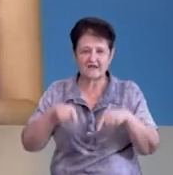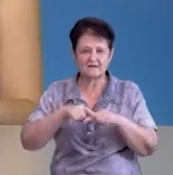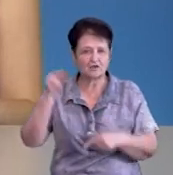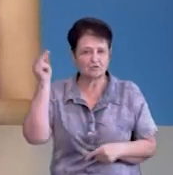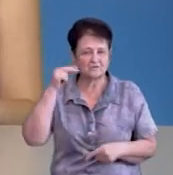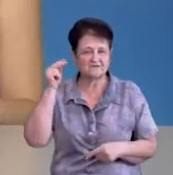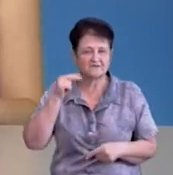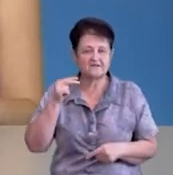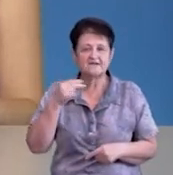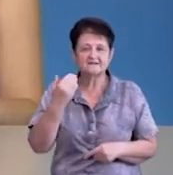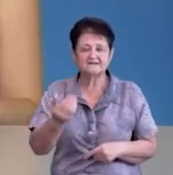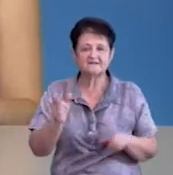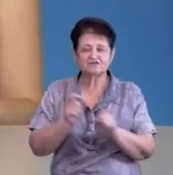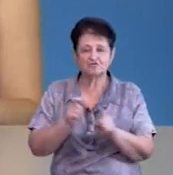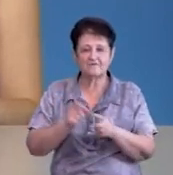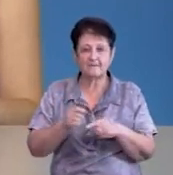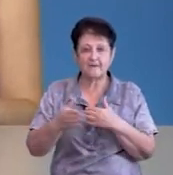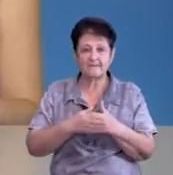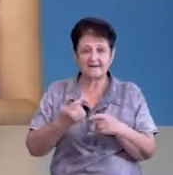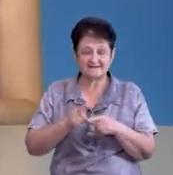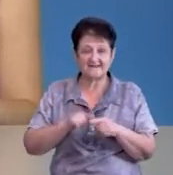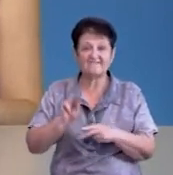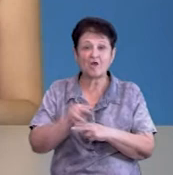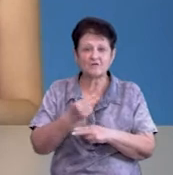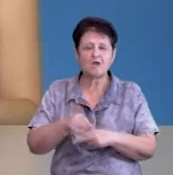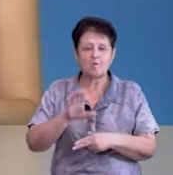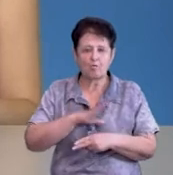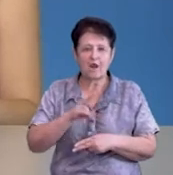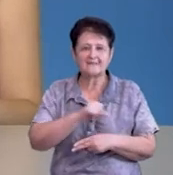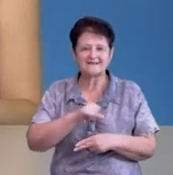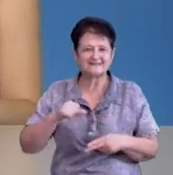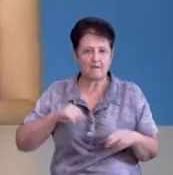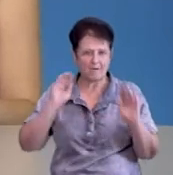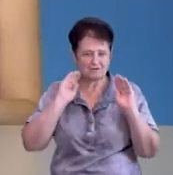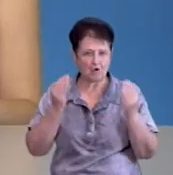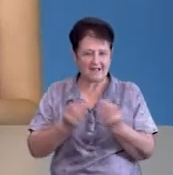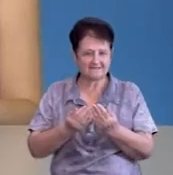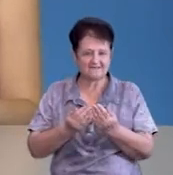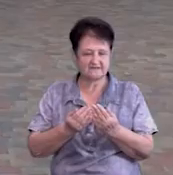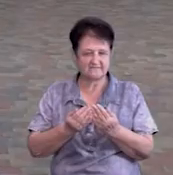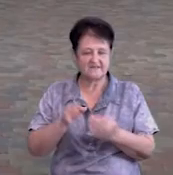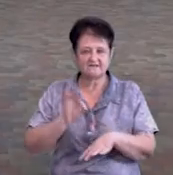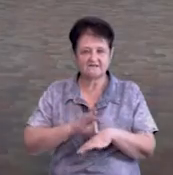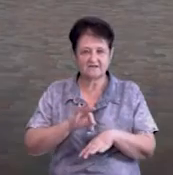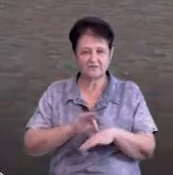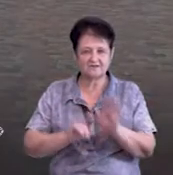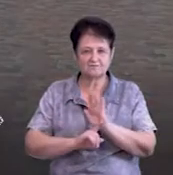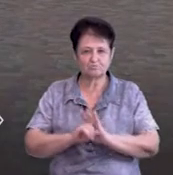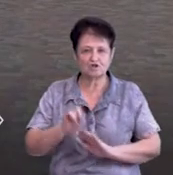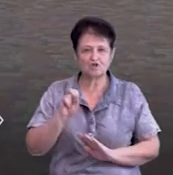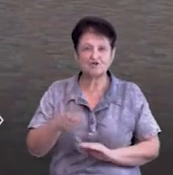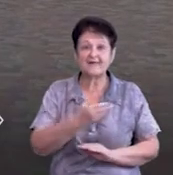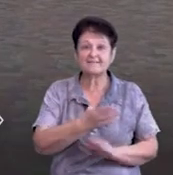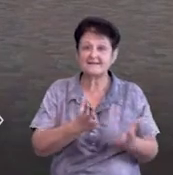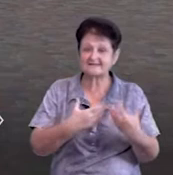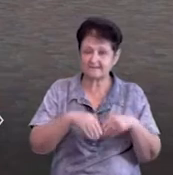освіти Тетяна Бочок. За її словами, перед цим вихователька декілька днів була на самоізоляції. Захворіла спочатку член